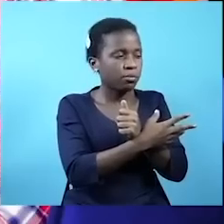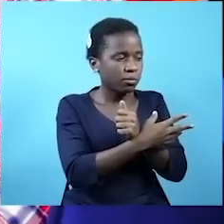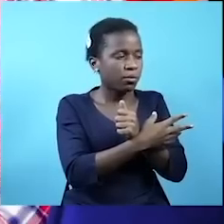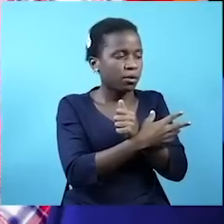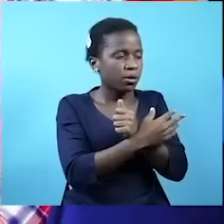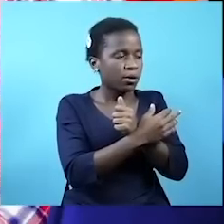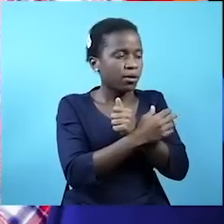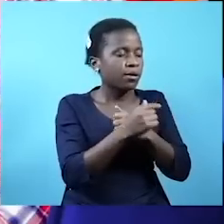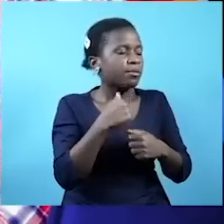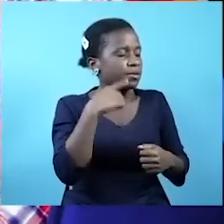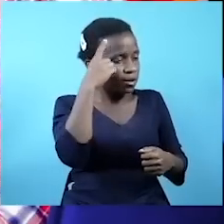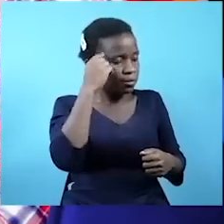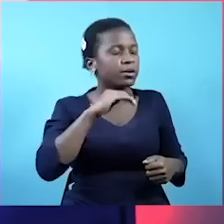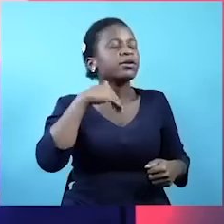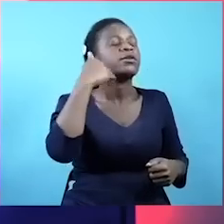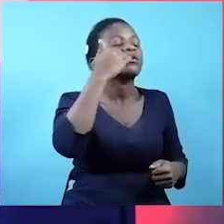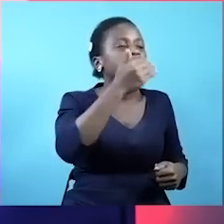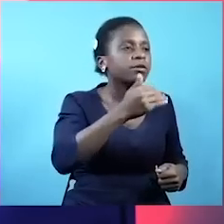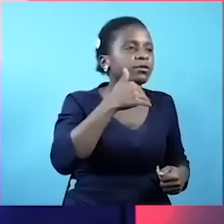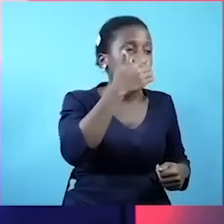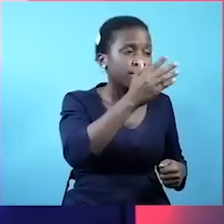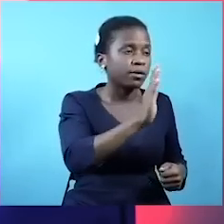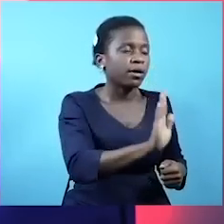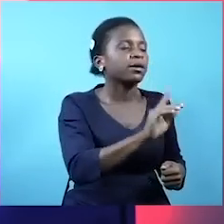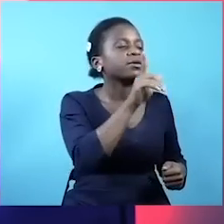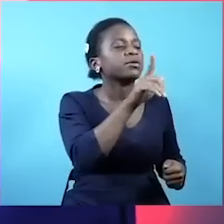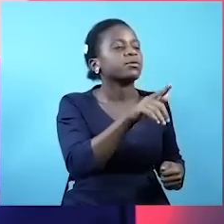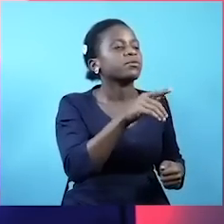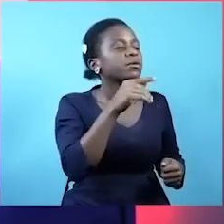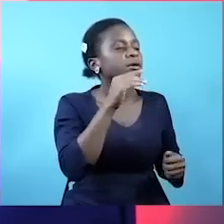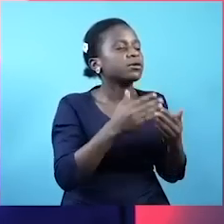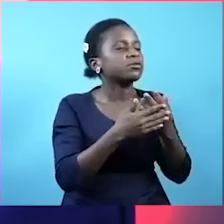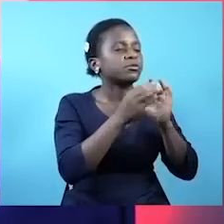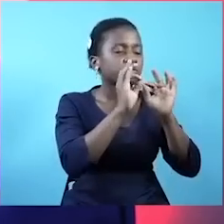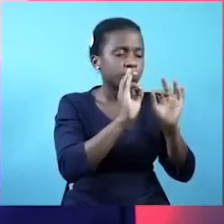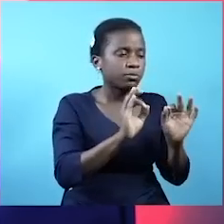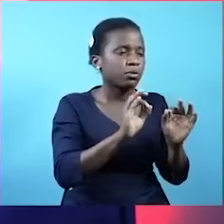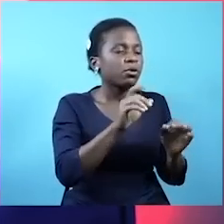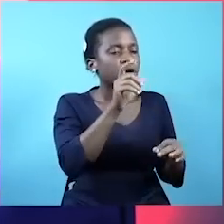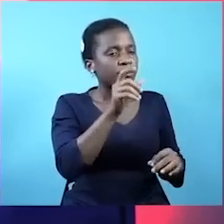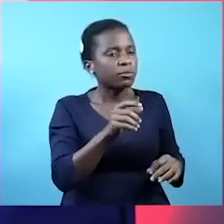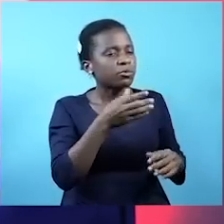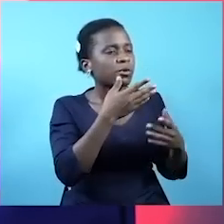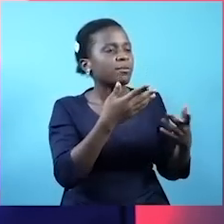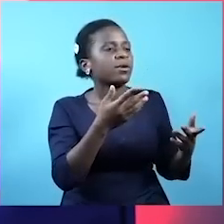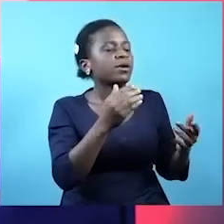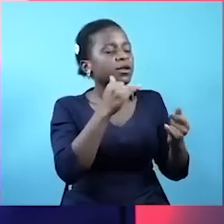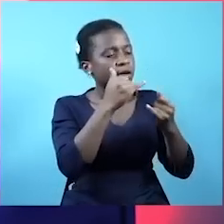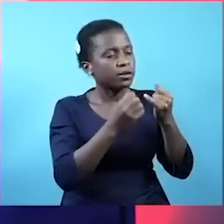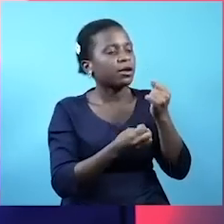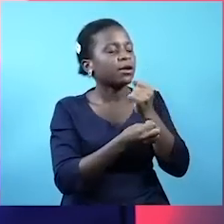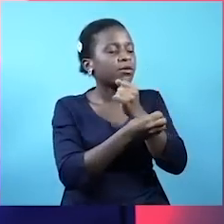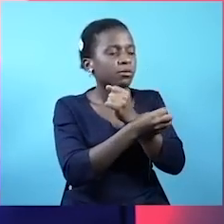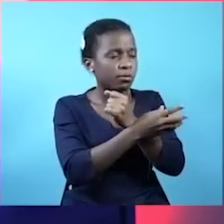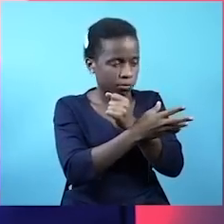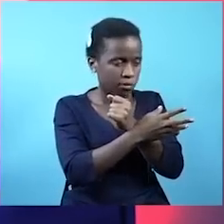nchinzima ya kuna mutatakura rufu. Mtu ambaye hafumbi macho rushwa. Hawezi mwadilifu njerele